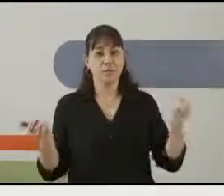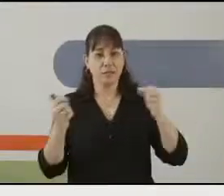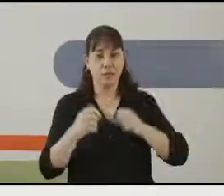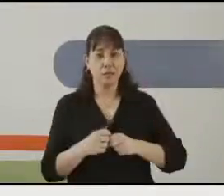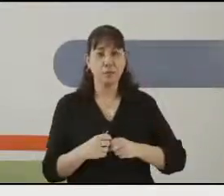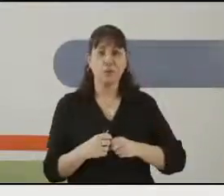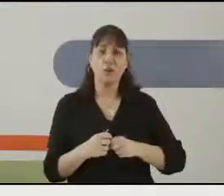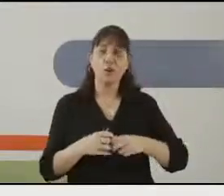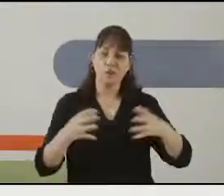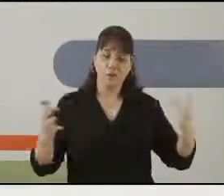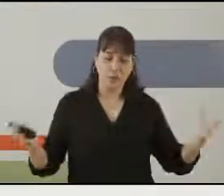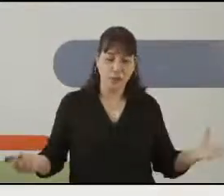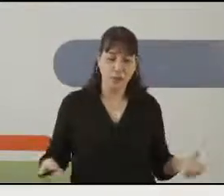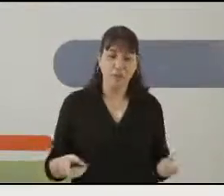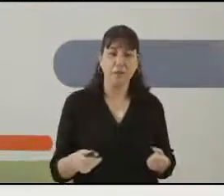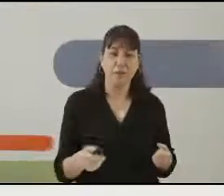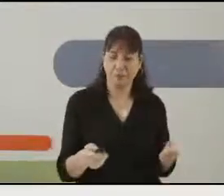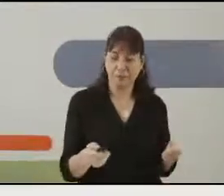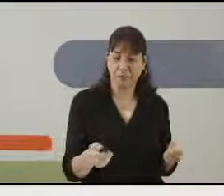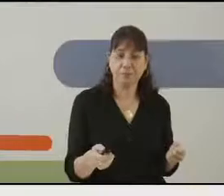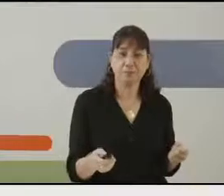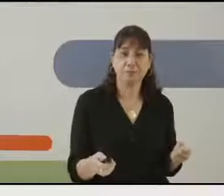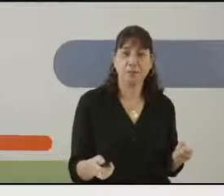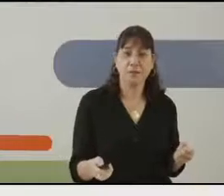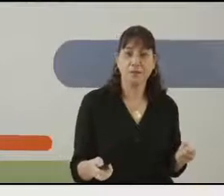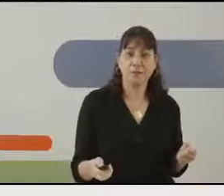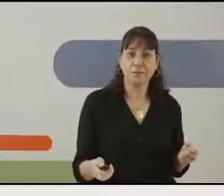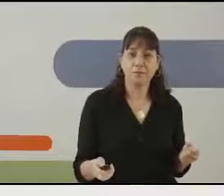צירפנו את הכל ואנחנו מפרידים